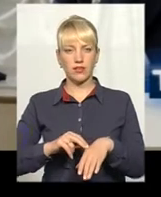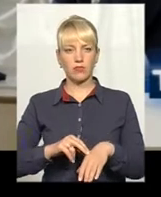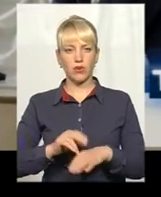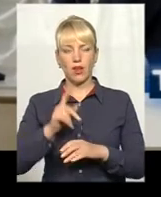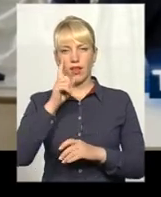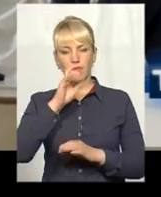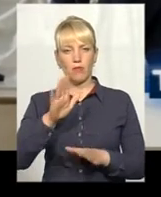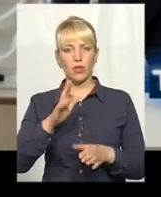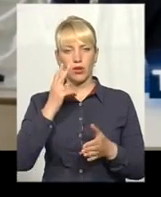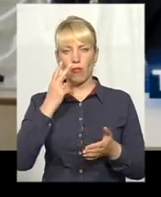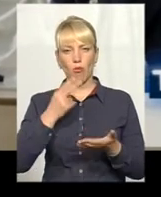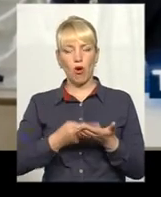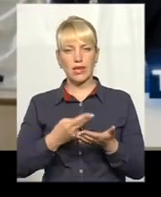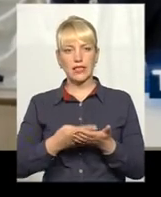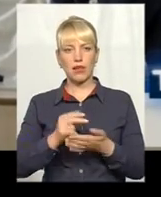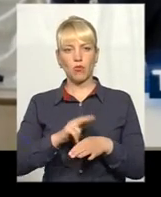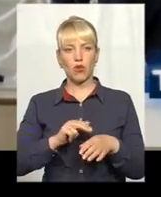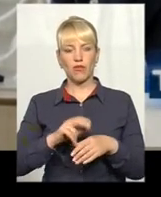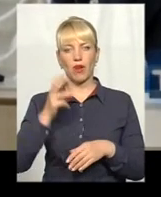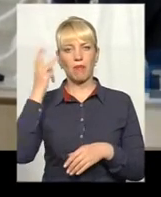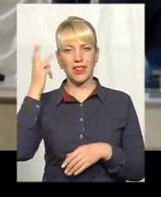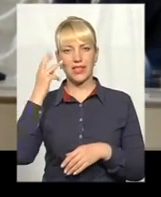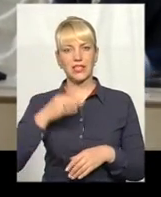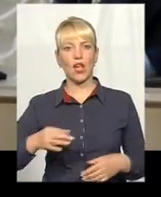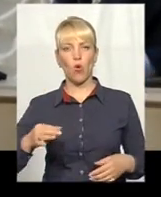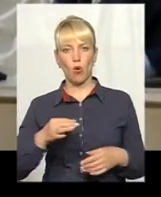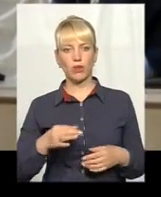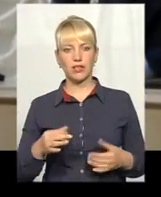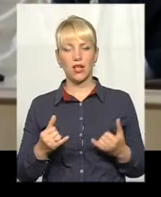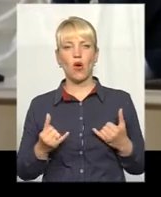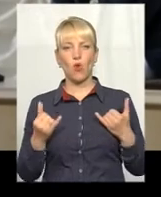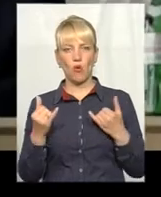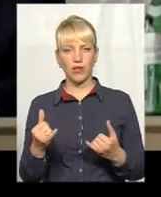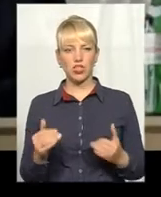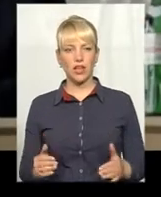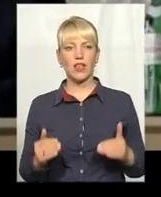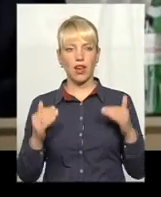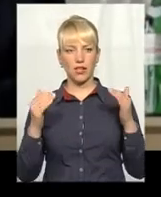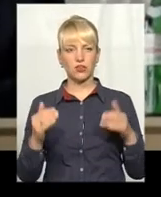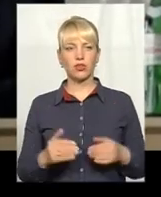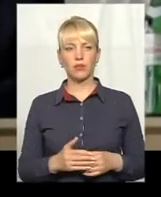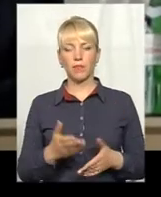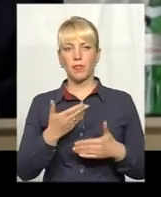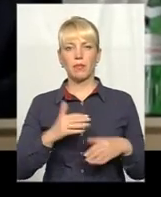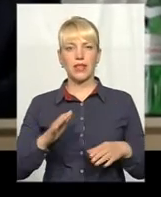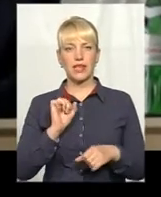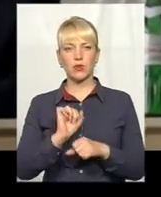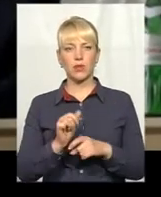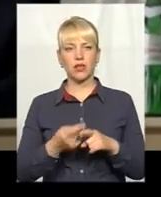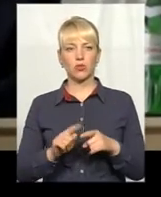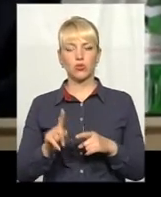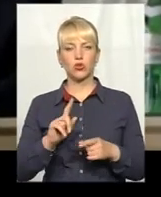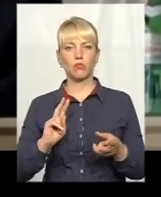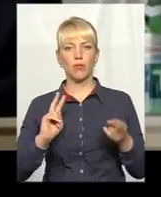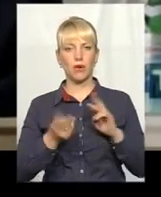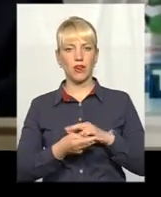Неплохі дуже показатели поліції в Хмельницькій області. Уваження росте. Ми не зупинився на тому, що ми переоділись